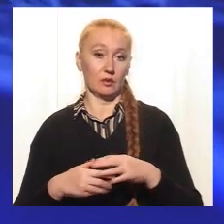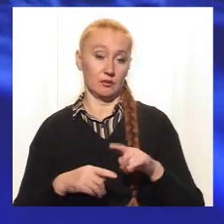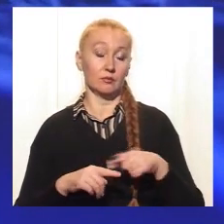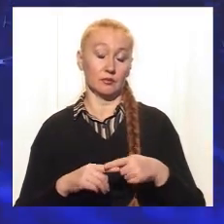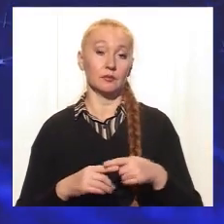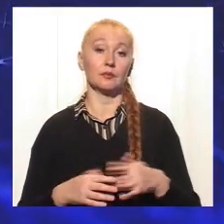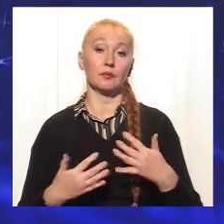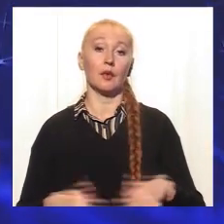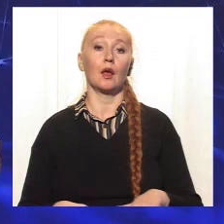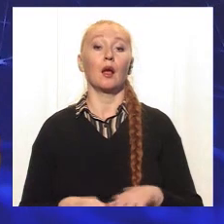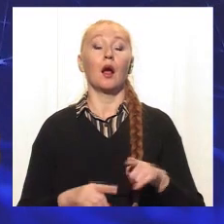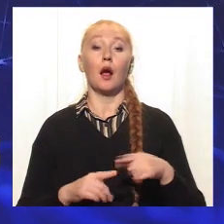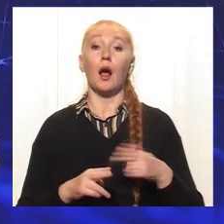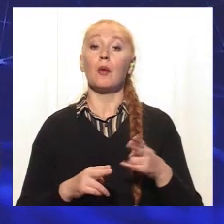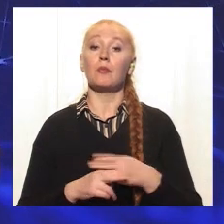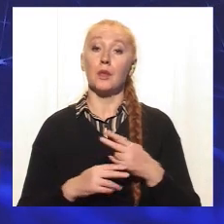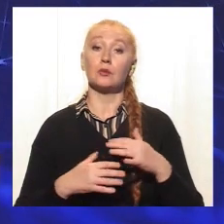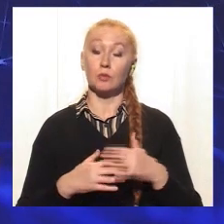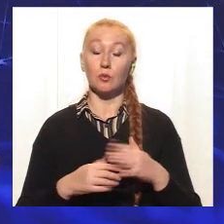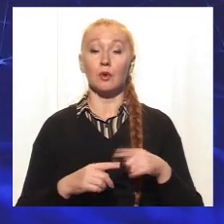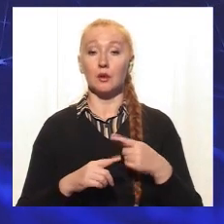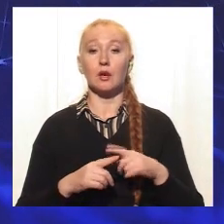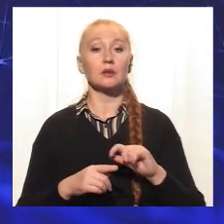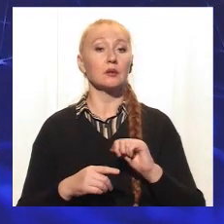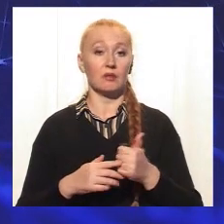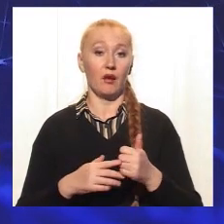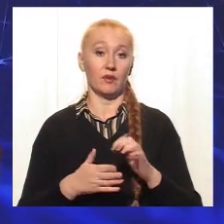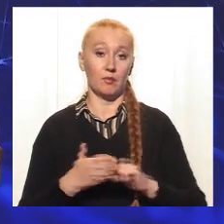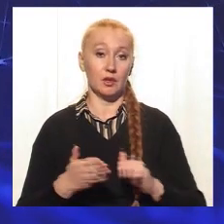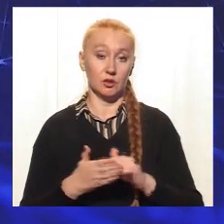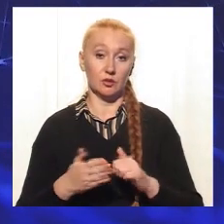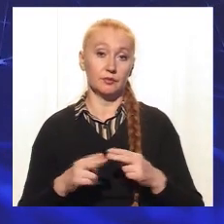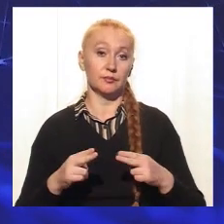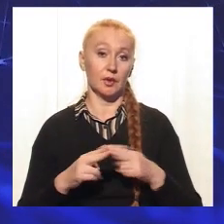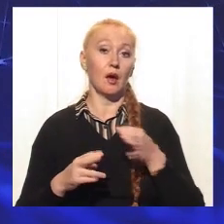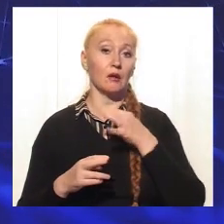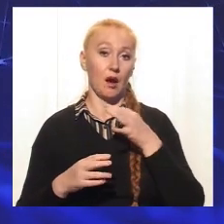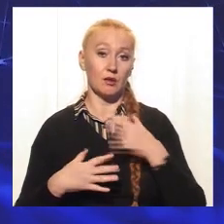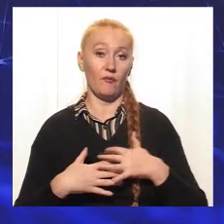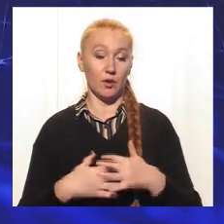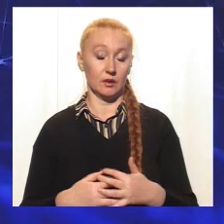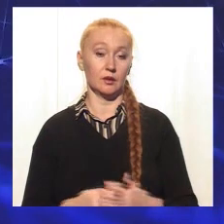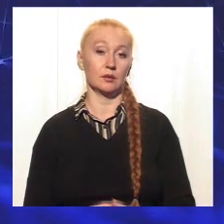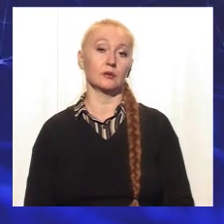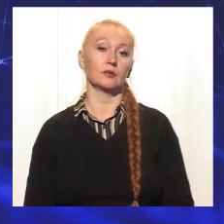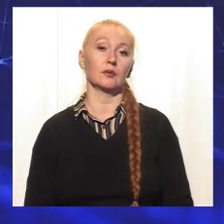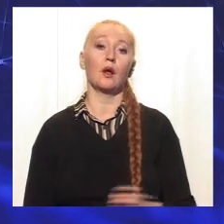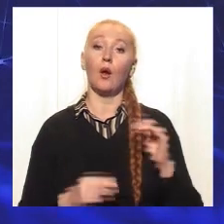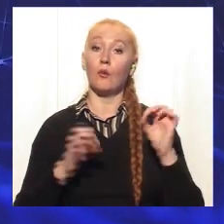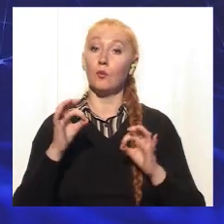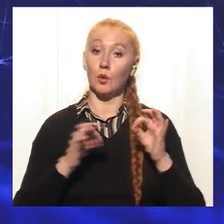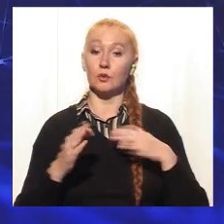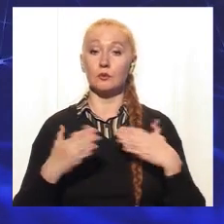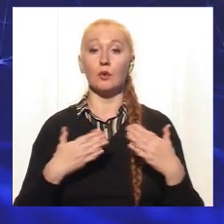Ви сказали, що безпліддя – це одна із основних причин, переривання ранньої вагітності. От у процентному